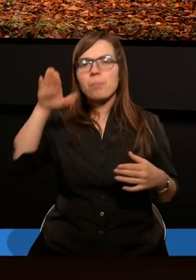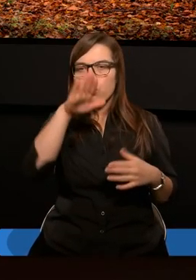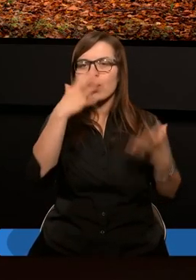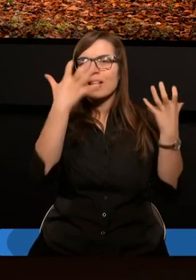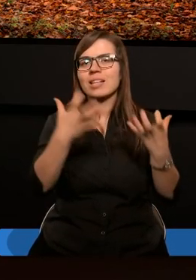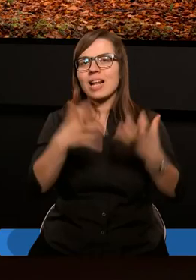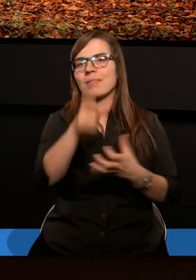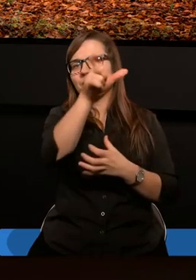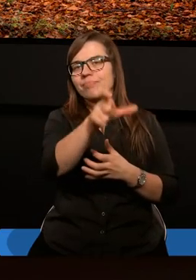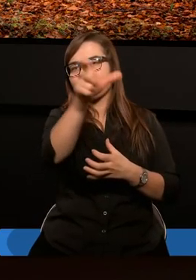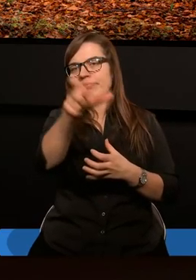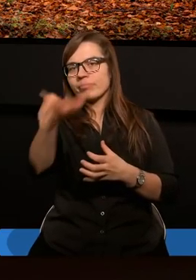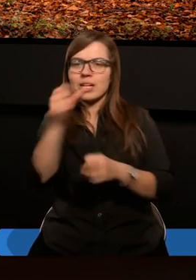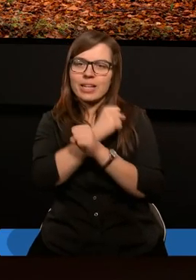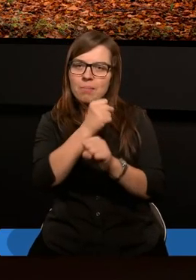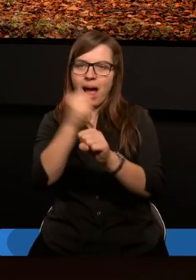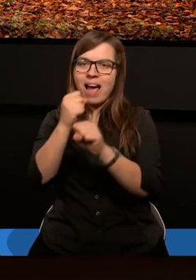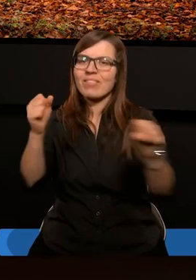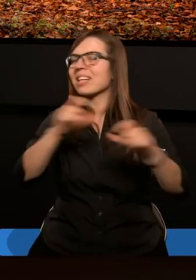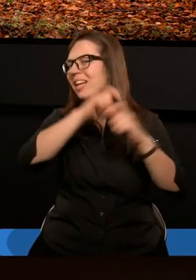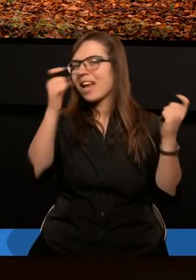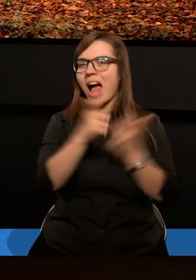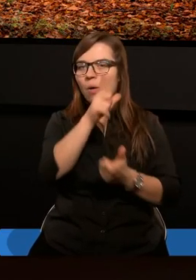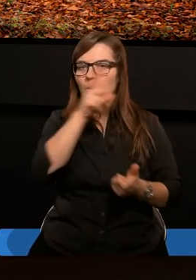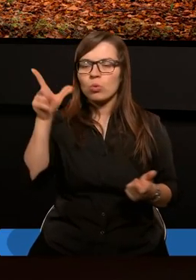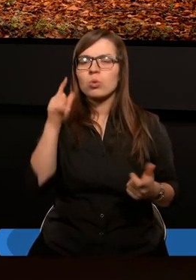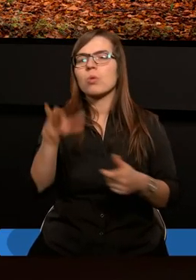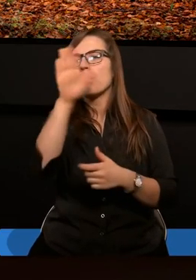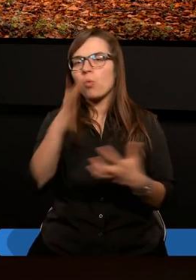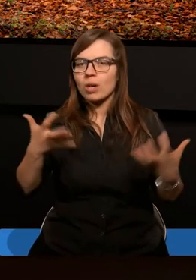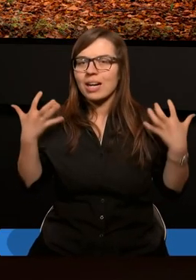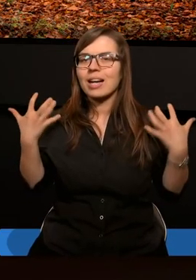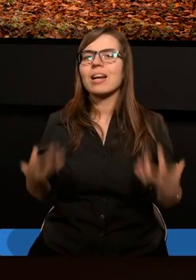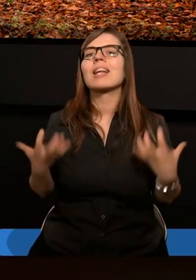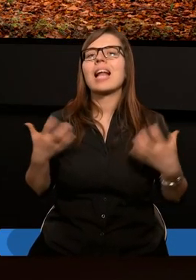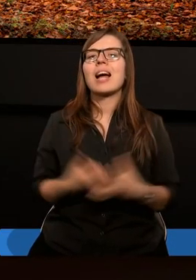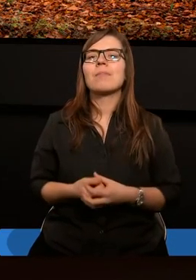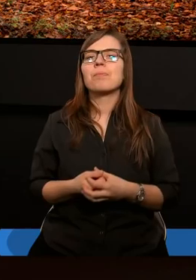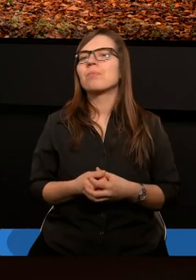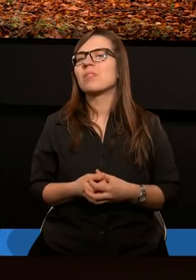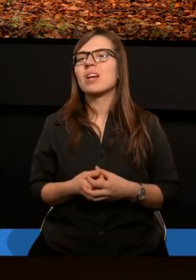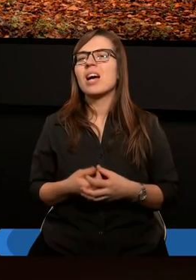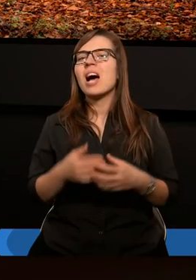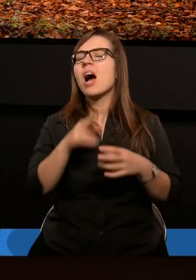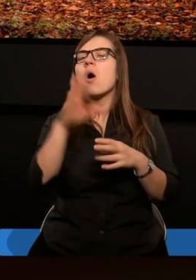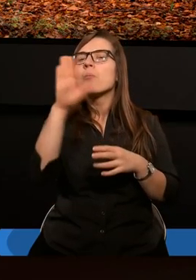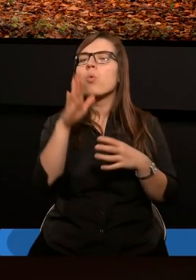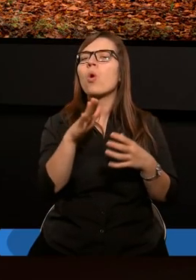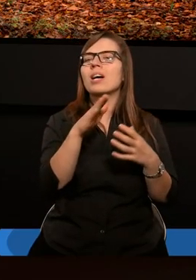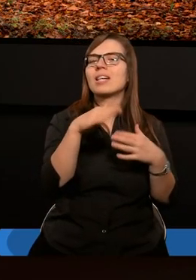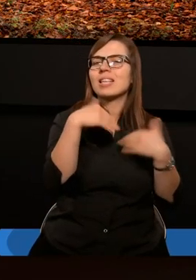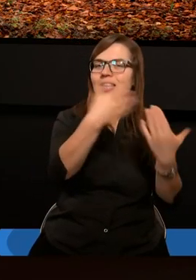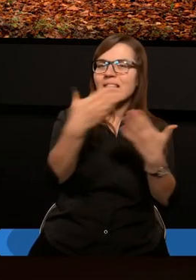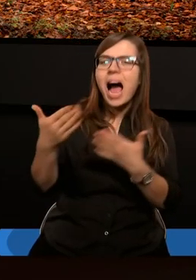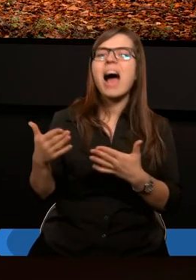Bóg chce zbawienia wszystkich ludzi. Bóg chce nikogo od zbawienia